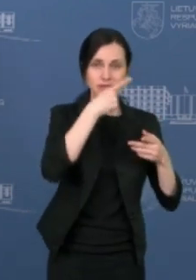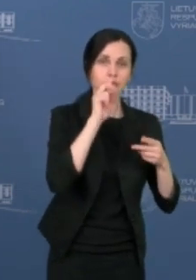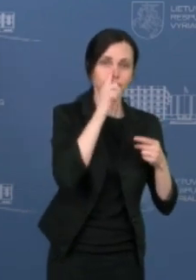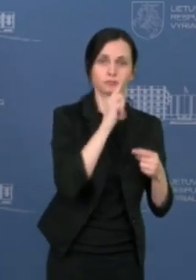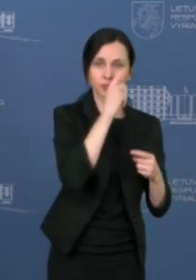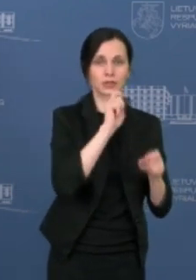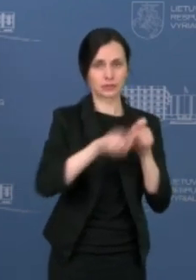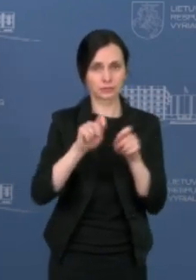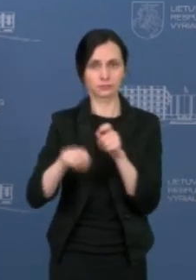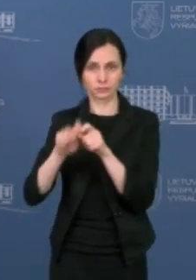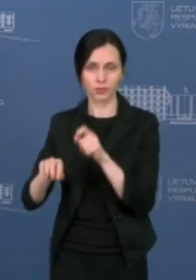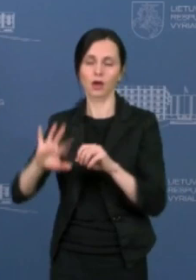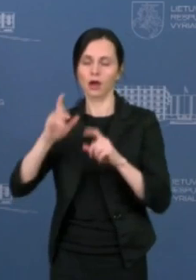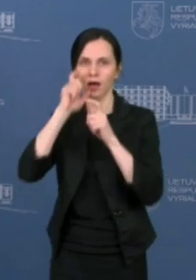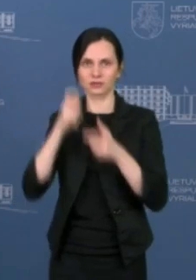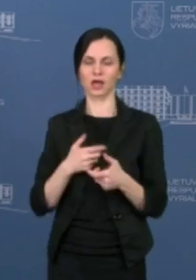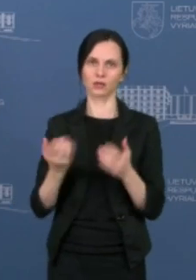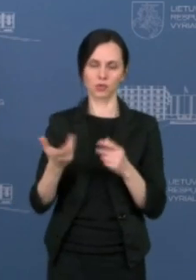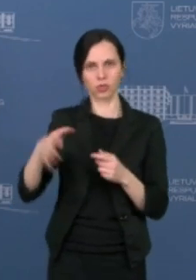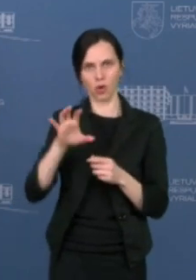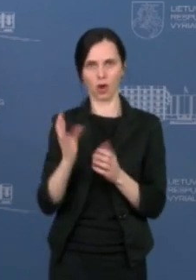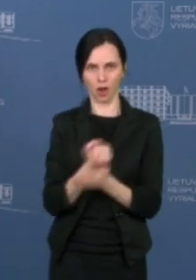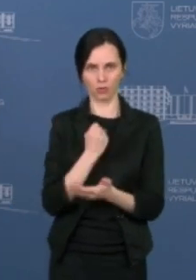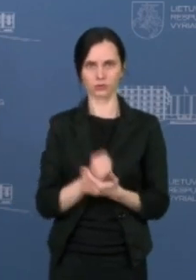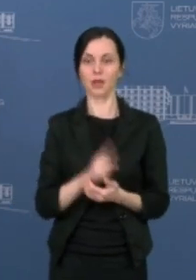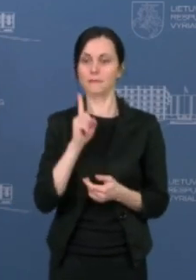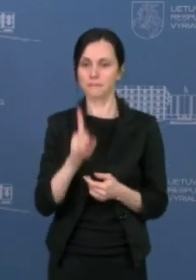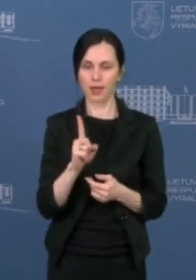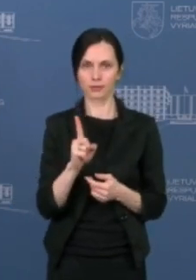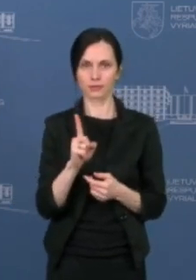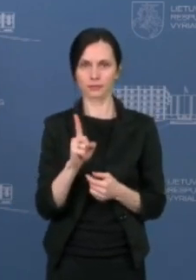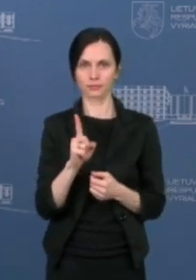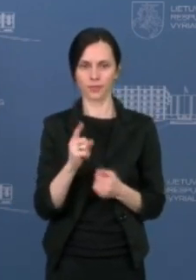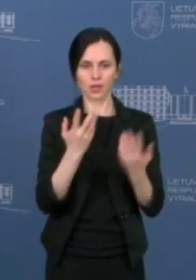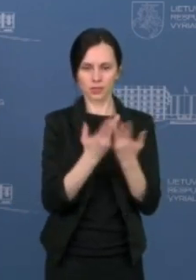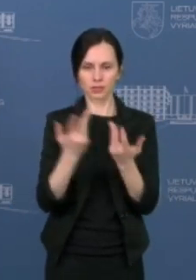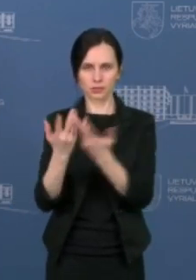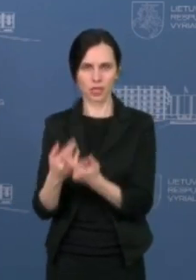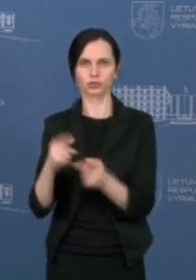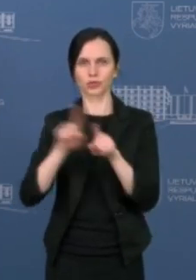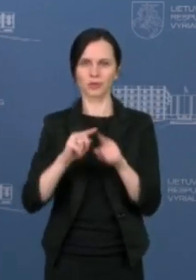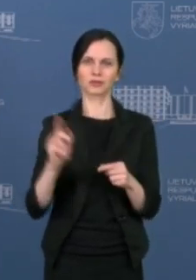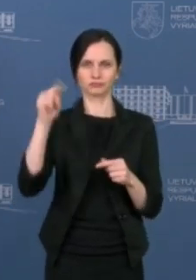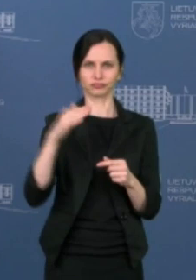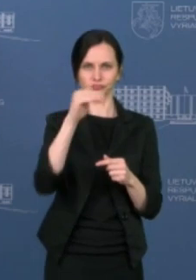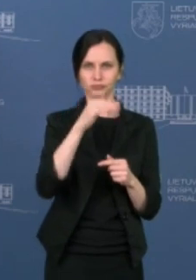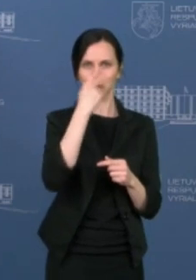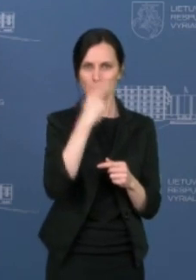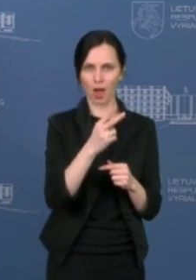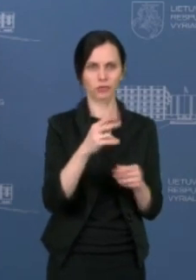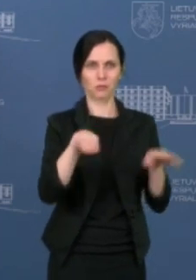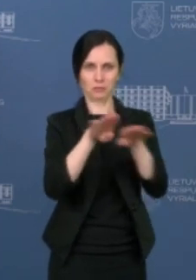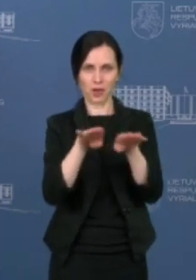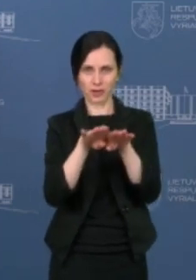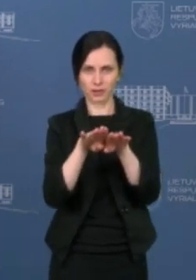kažkokiu atsakymu. Bet bendros tendencijos, ką mes matome visus skaičius ir rodiklius, na, kol kas panašu, kad